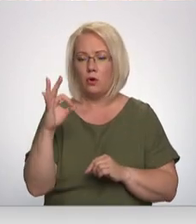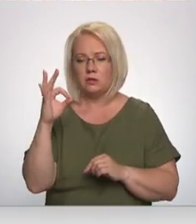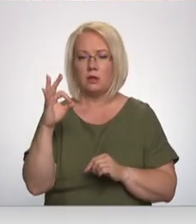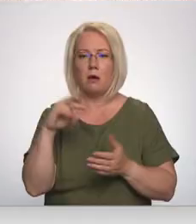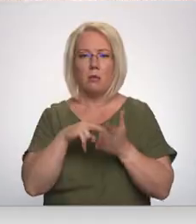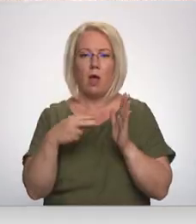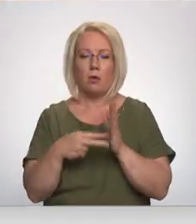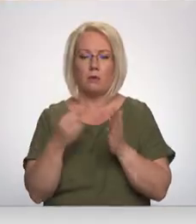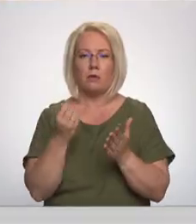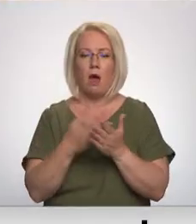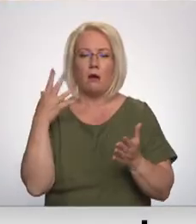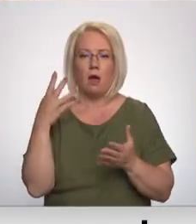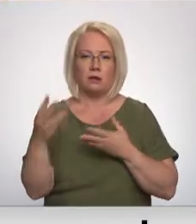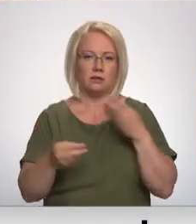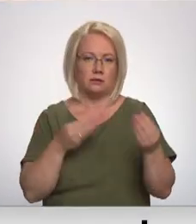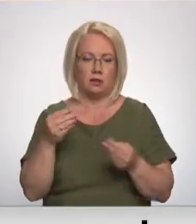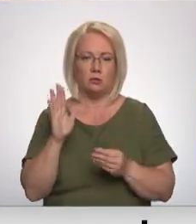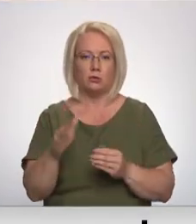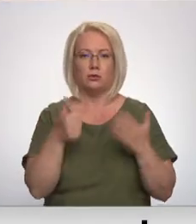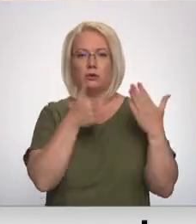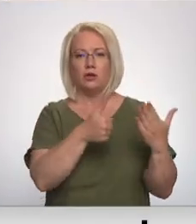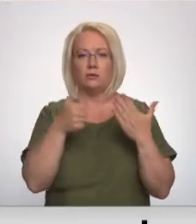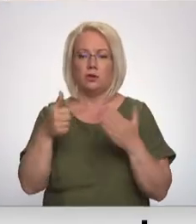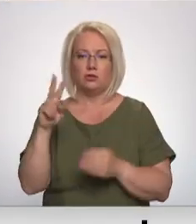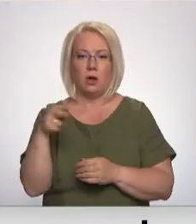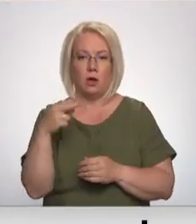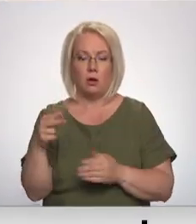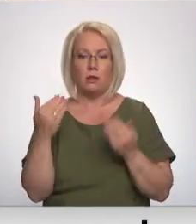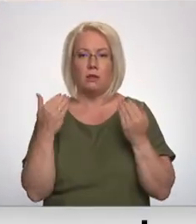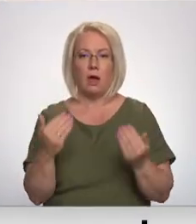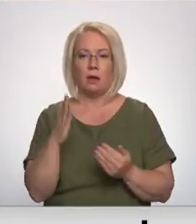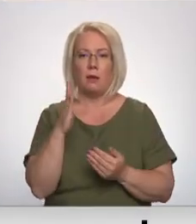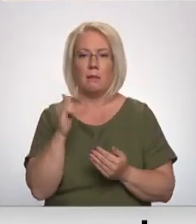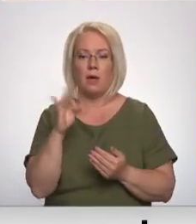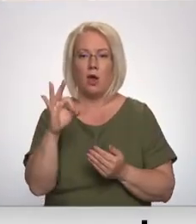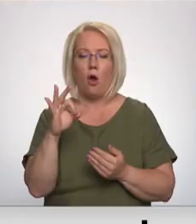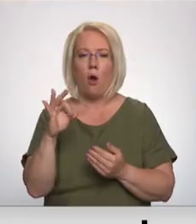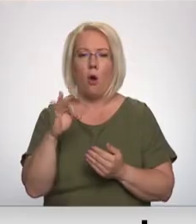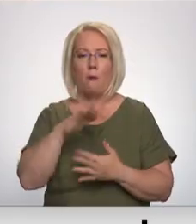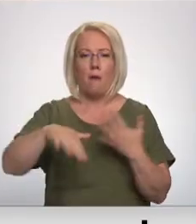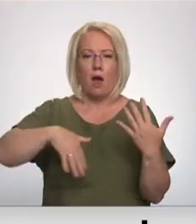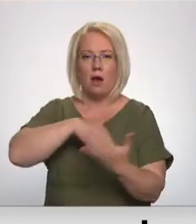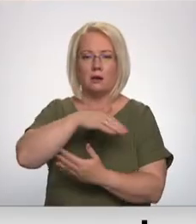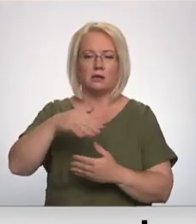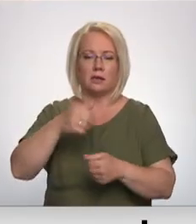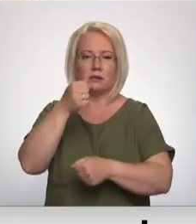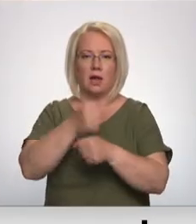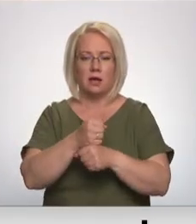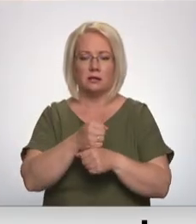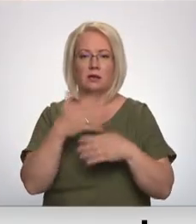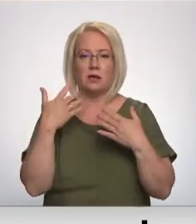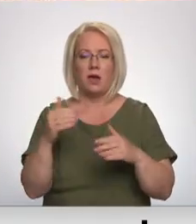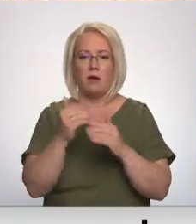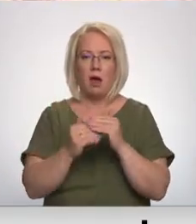izmaksas nākamo gadu. Tie būs 66 eiro aptuveni. Šobrīd pie Biomasas koģenerācijas stācijas slejas jau augsti iepirktās